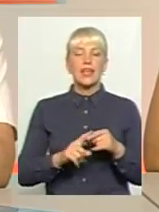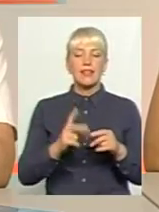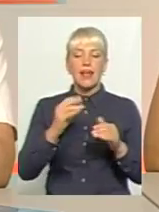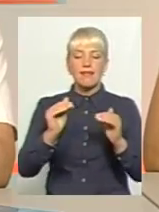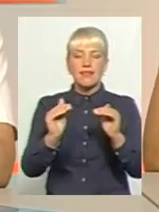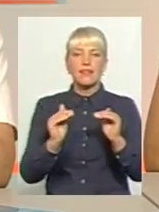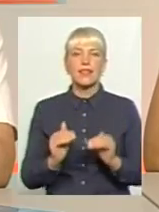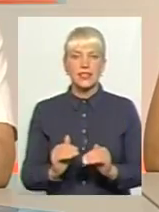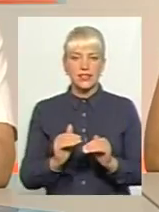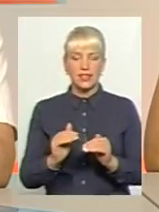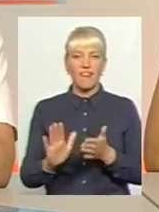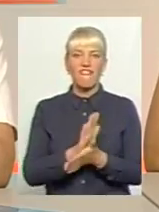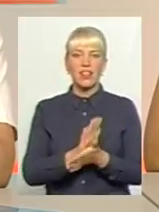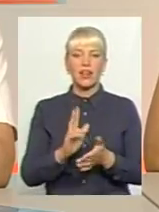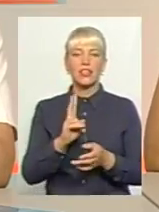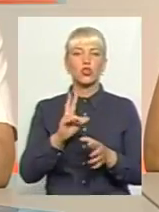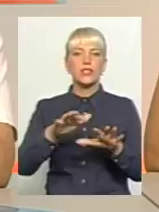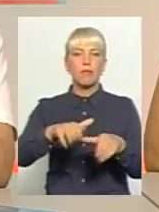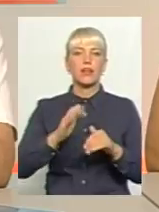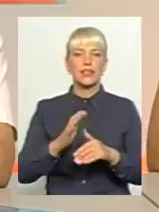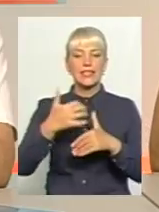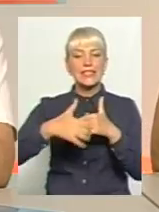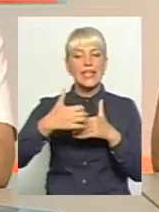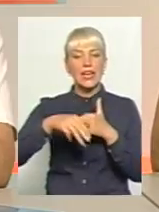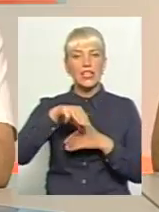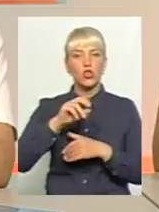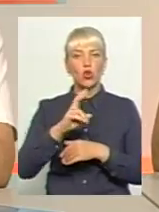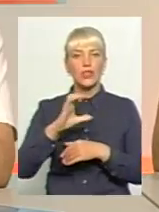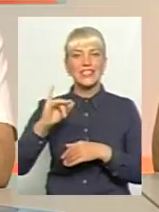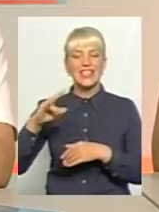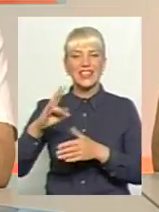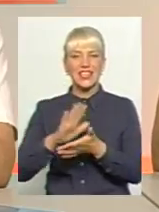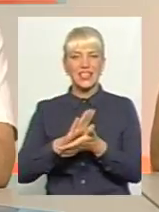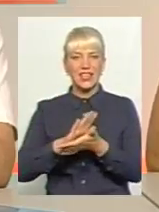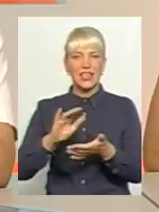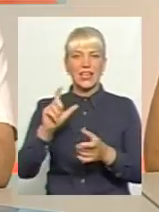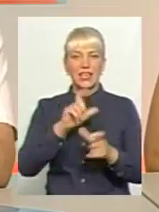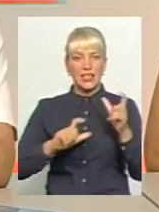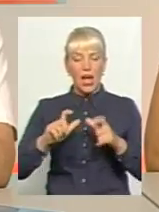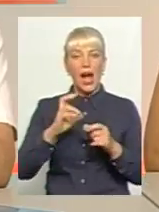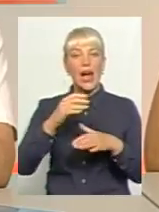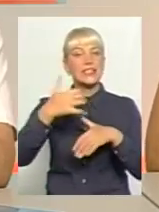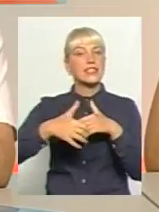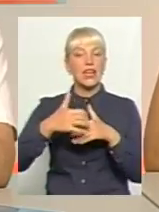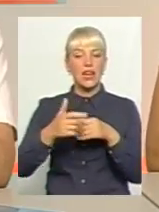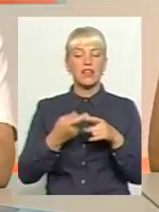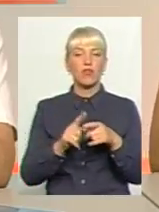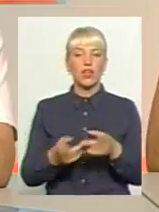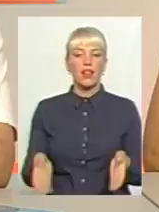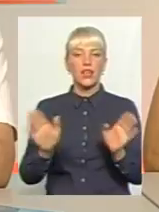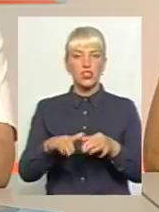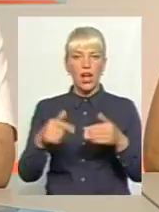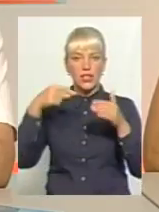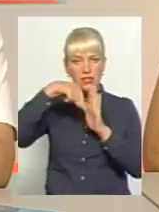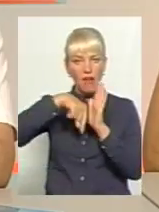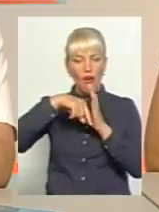яких забирають тільки середні токсіни. Ну, всі ці, точніше, великі токсіни, а середні, вони лишалися постійно в людини,